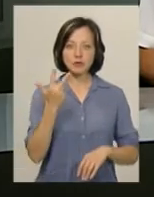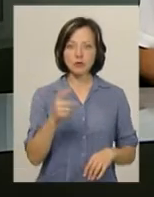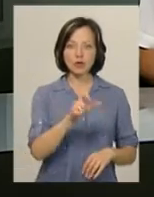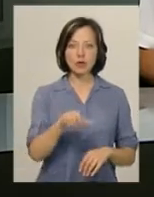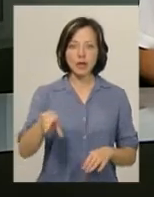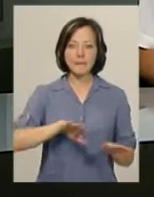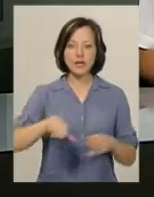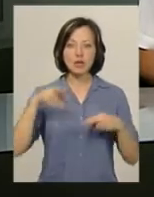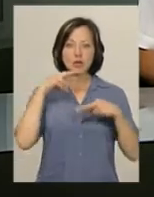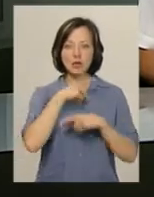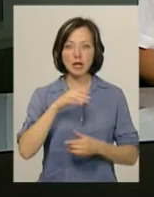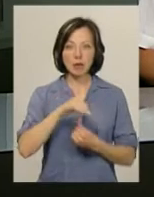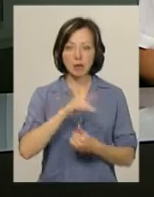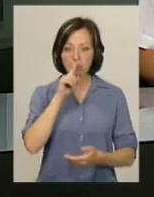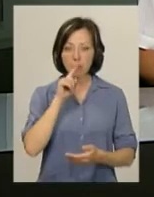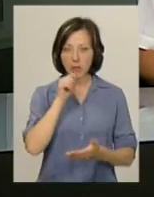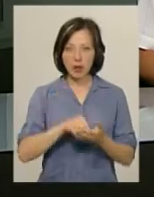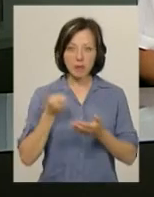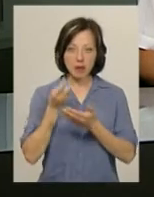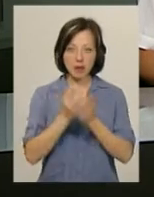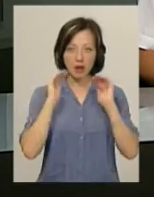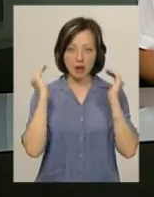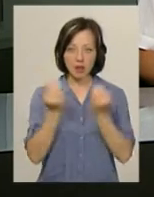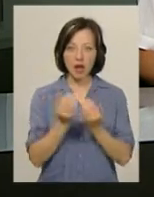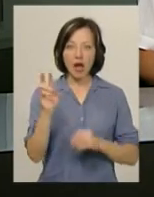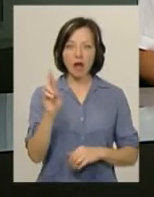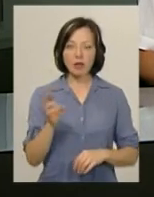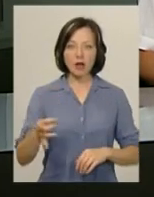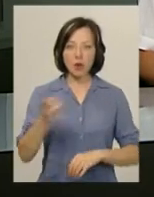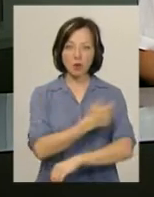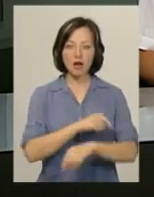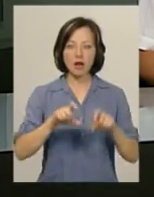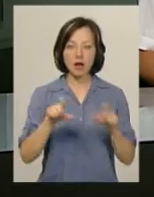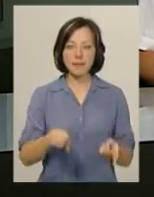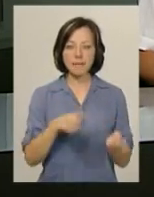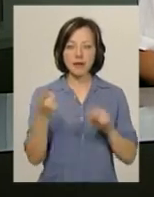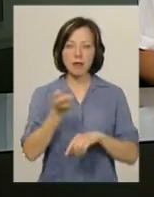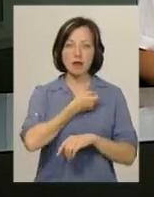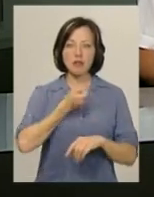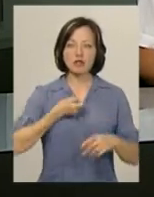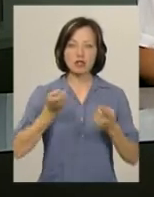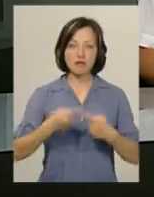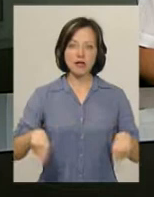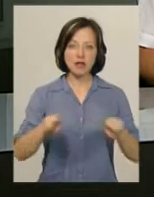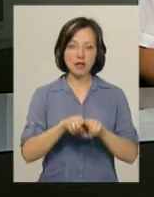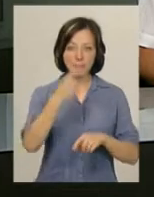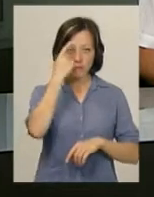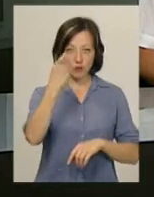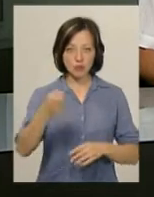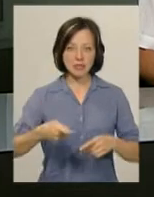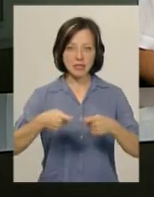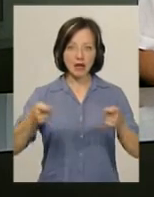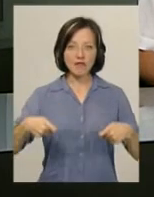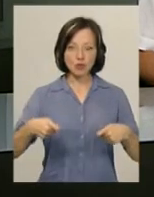після отруєння грибами потрапили до реанімації Ярмолинецької районної лікарні, сьогодні перевели в терапевтичне відділення. Про це повідомила